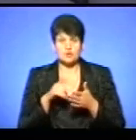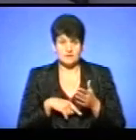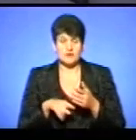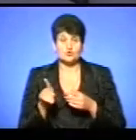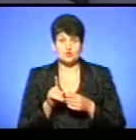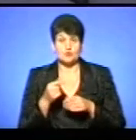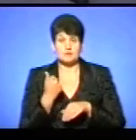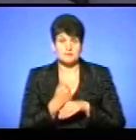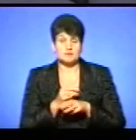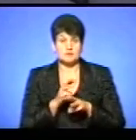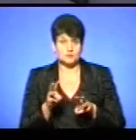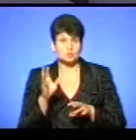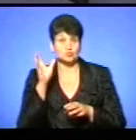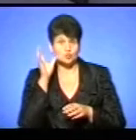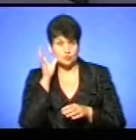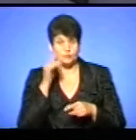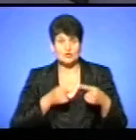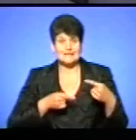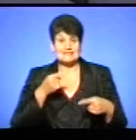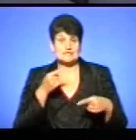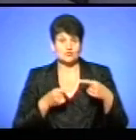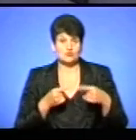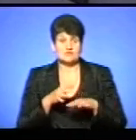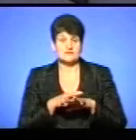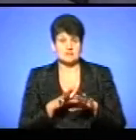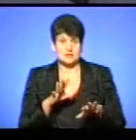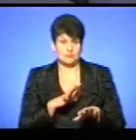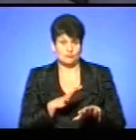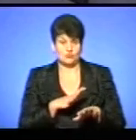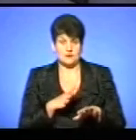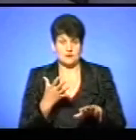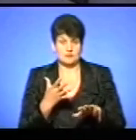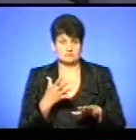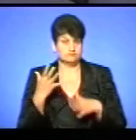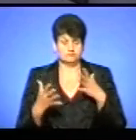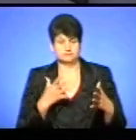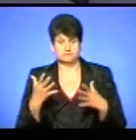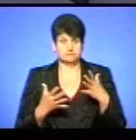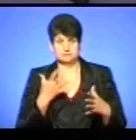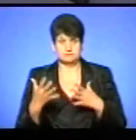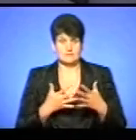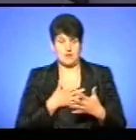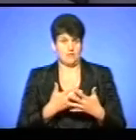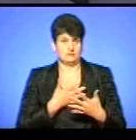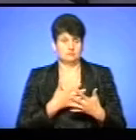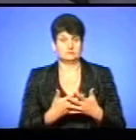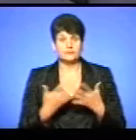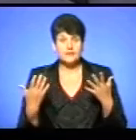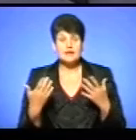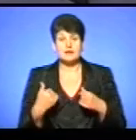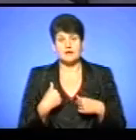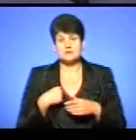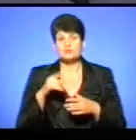прем'єр дослухав… Тому що дискусія в залі сьогодні була дуже жвавою і бурхливою. І я